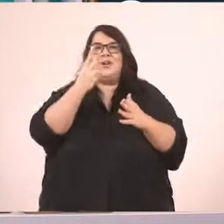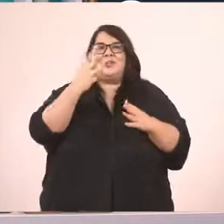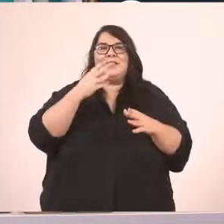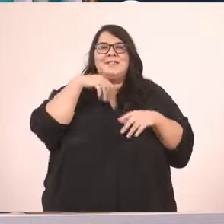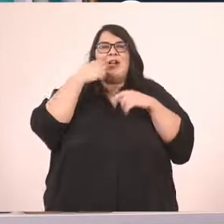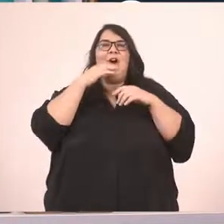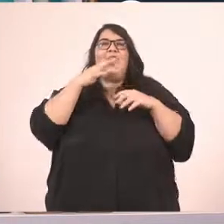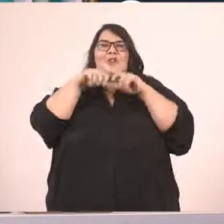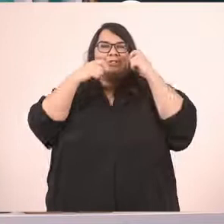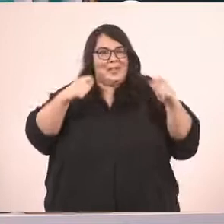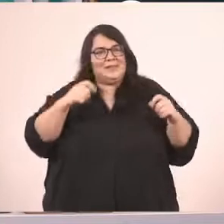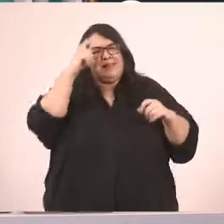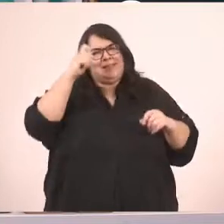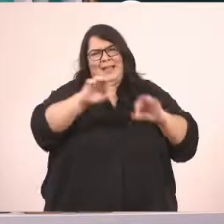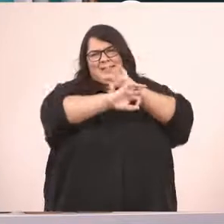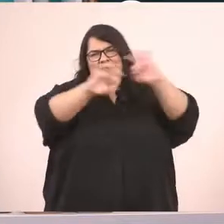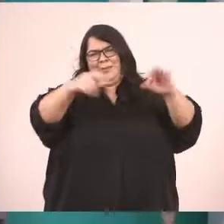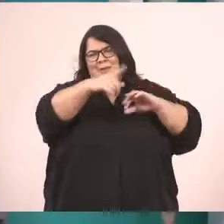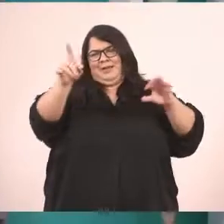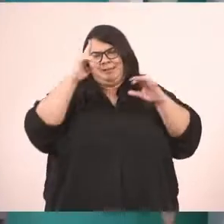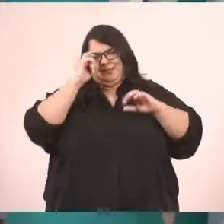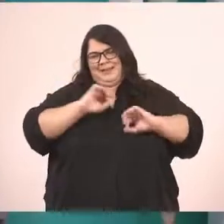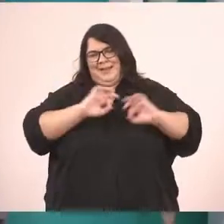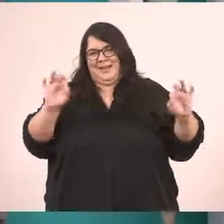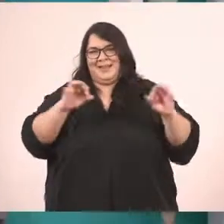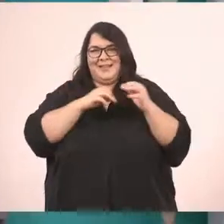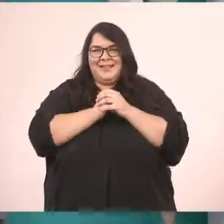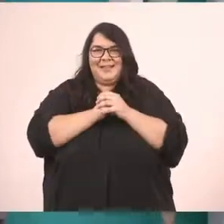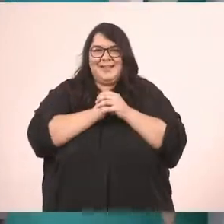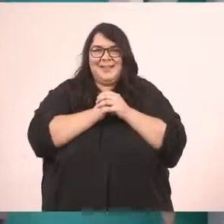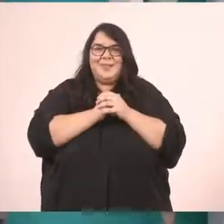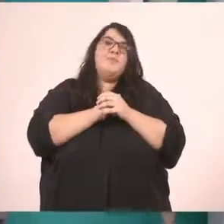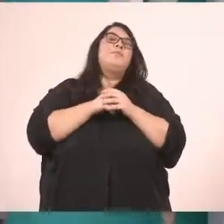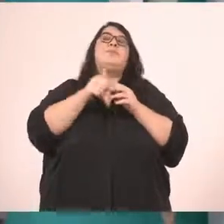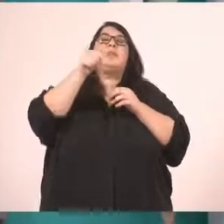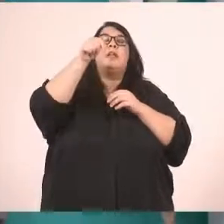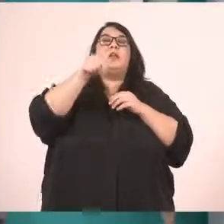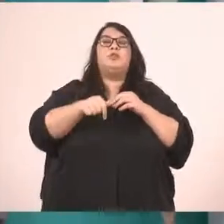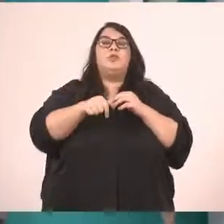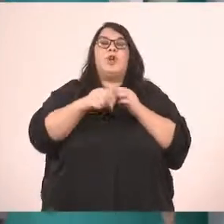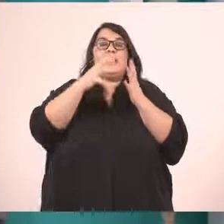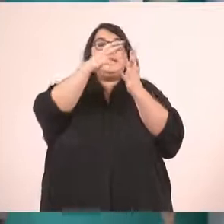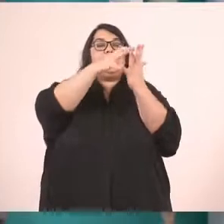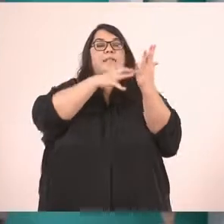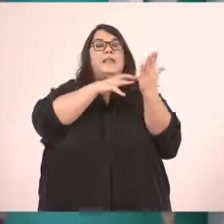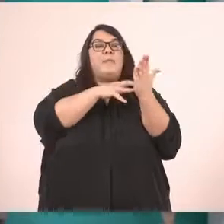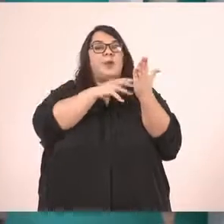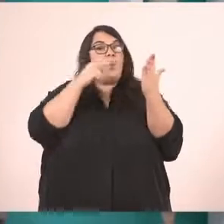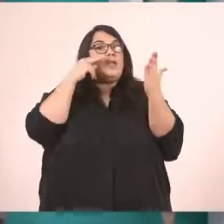Είμαι σίγουρη ότι ξέρετε. Πάρα πολύ ωραία! Θέλω λοιπόν, παιδιά, τώρα να κοιτάξετε μέσα στο κείμενό σας.